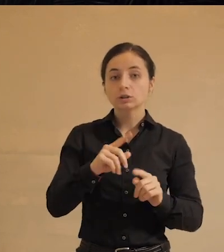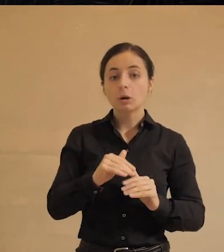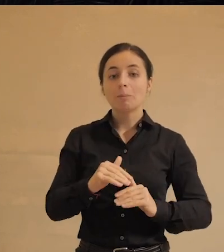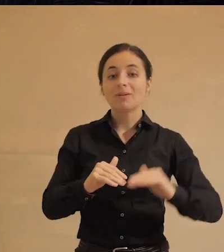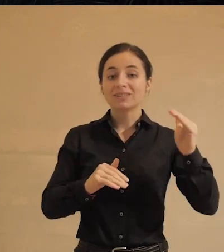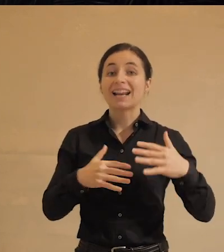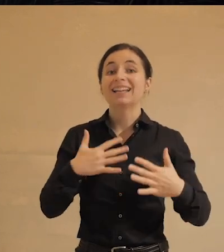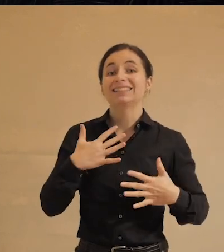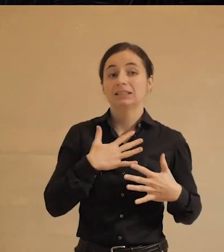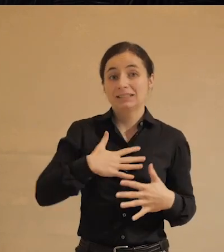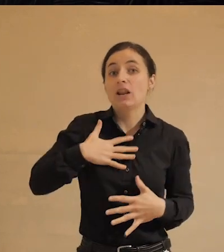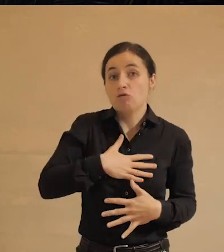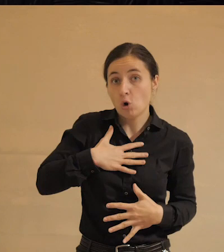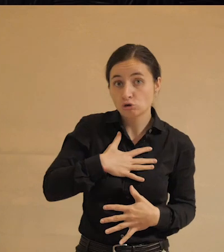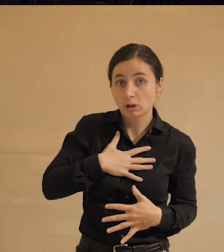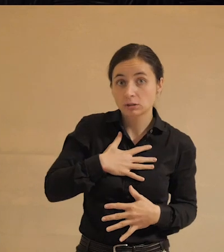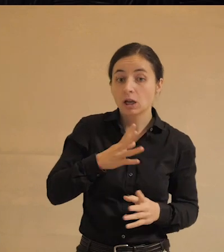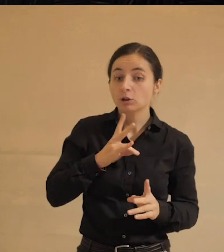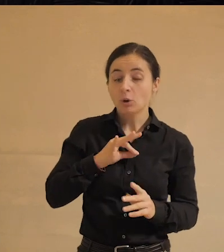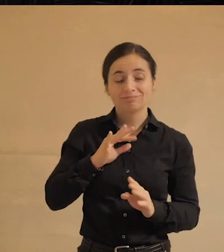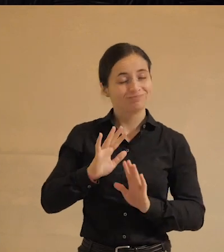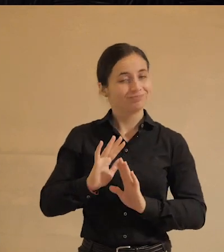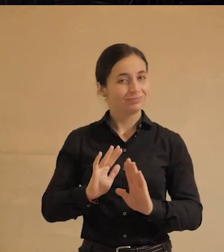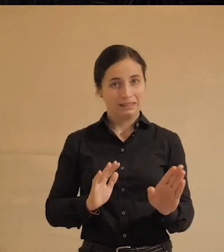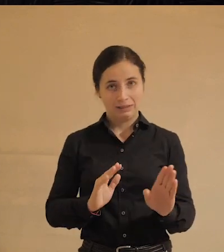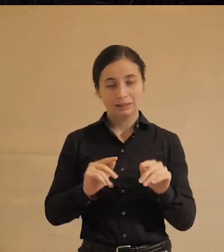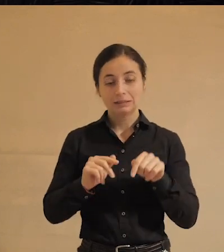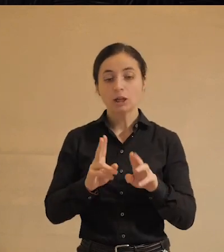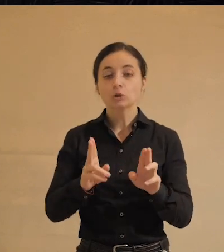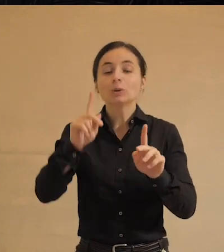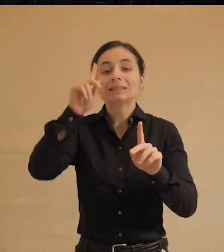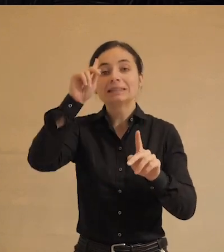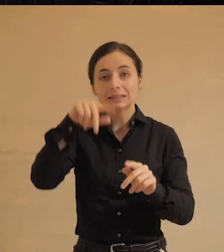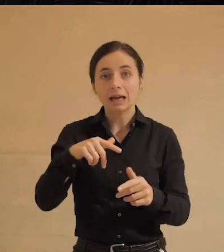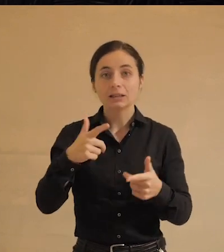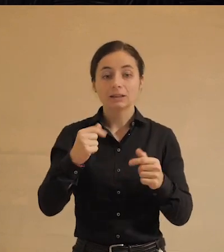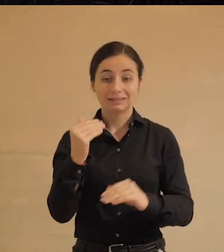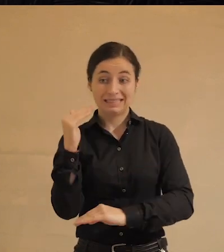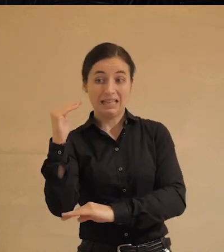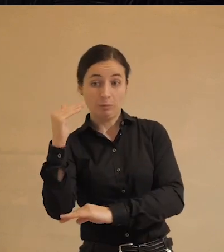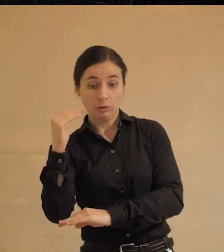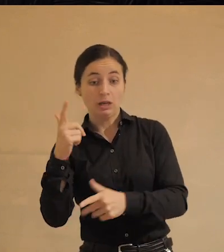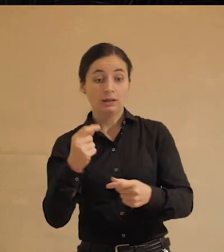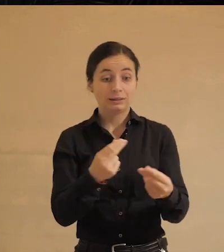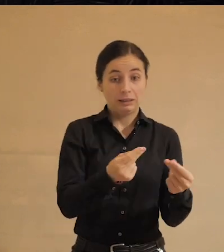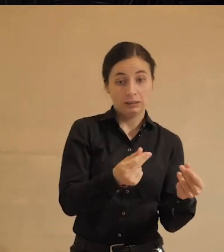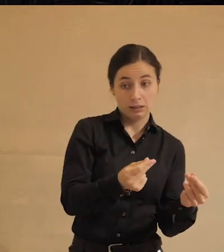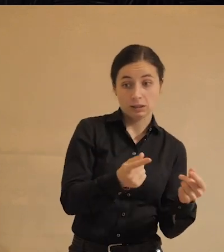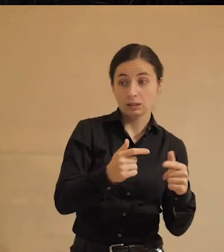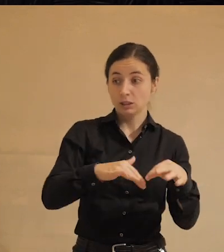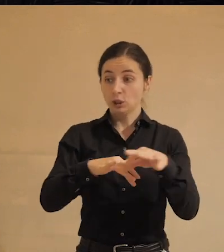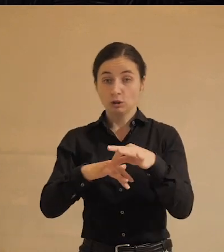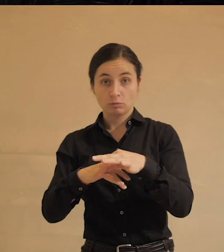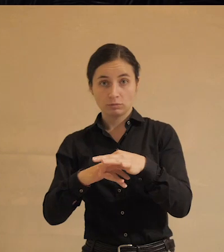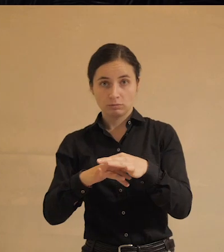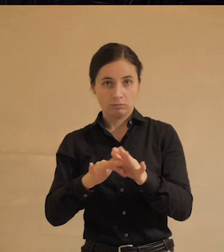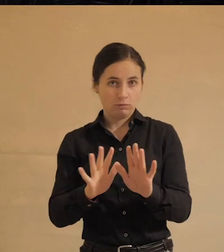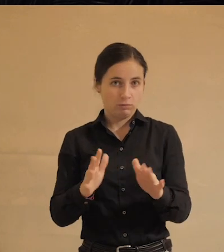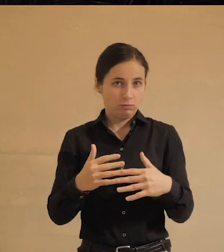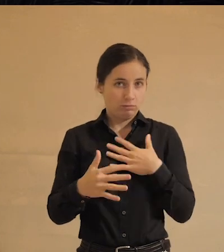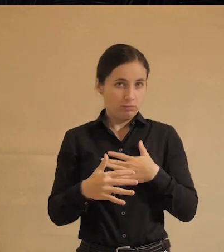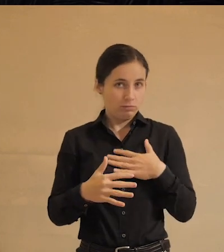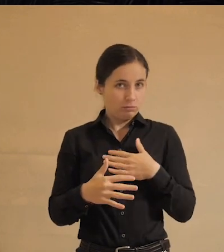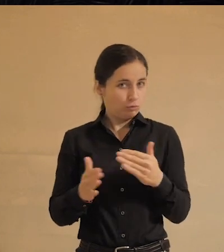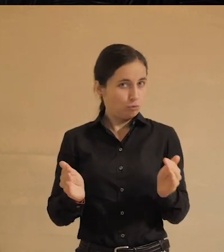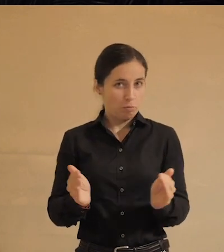повышает тревожность, но на самом деле нет. Те, кто знают, где их дитятка, также где их денежки, где их супруги, тревожится на самом